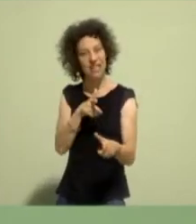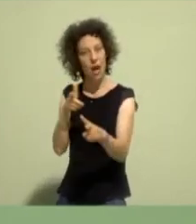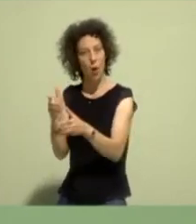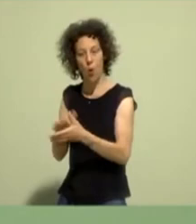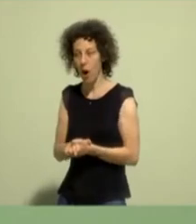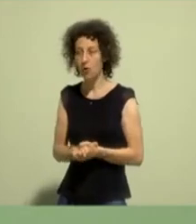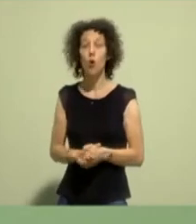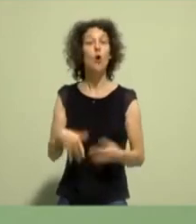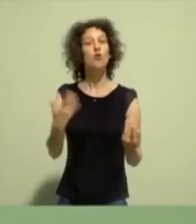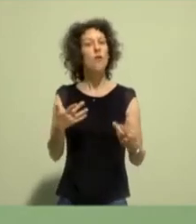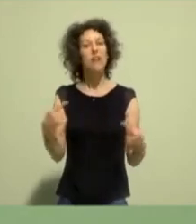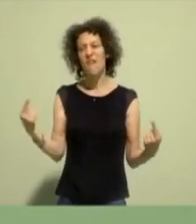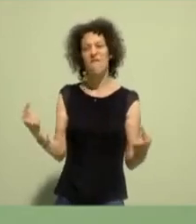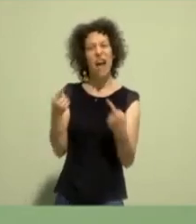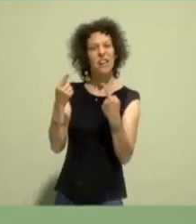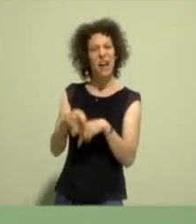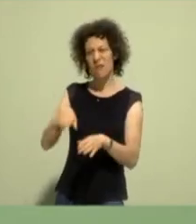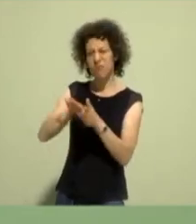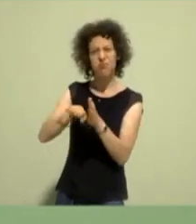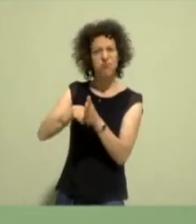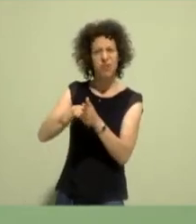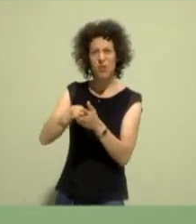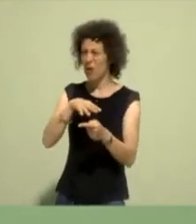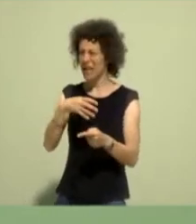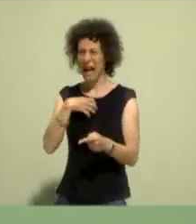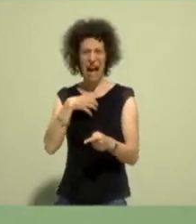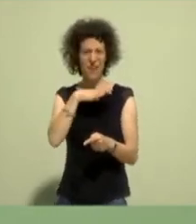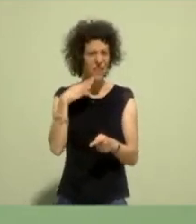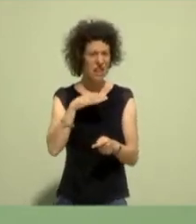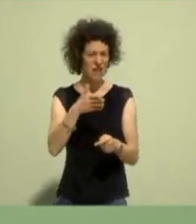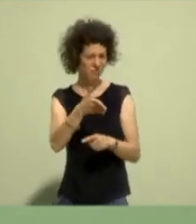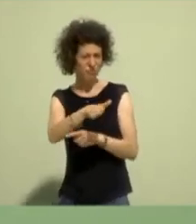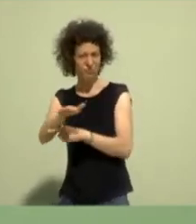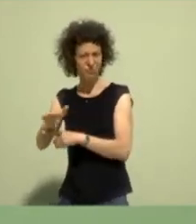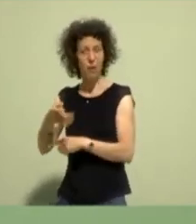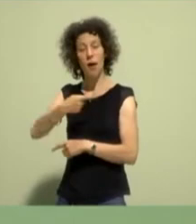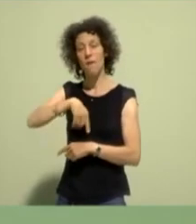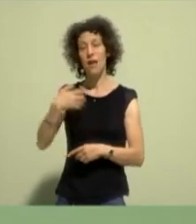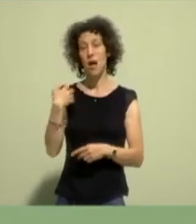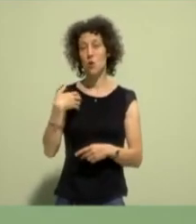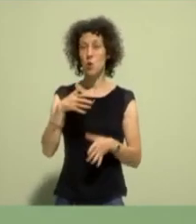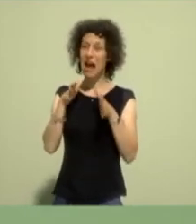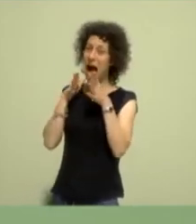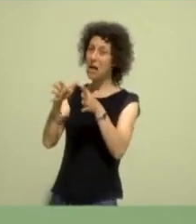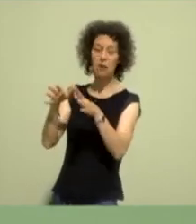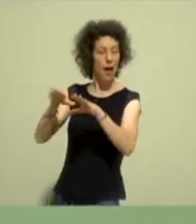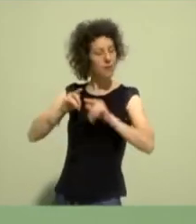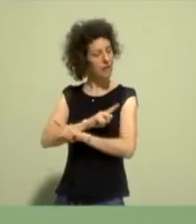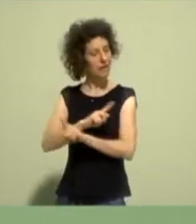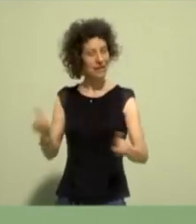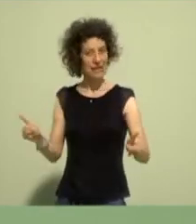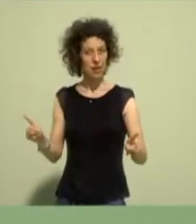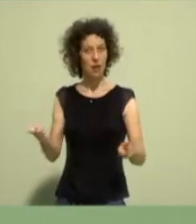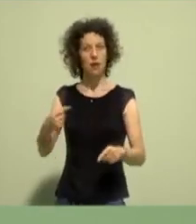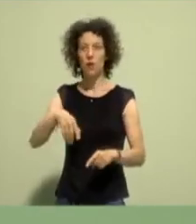Queerfeindlichkeit tötet, sie macht krank, sie zerstört viele Leben. Doch wir als Grüne werden diesen Hass nie akzeptieren und wir